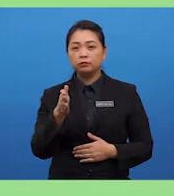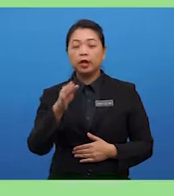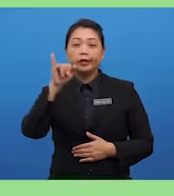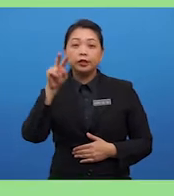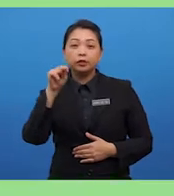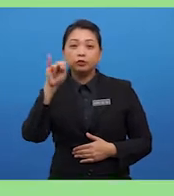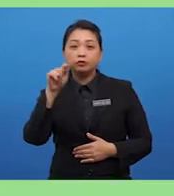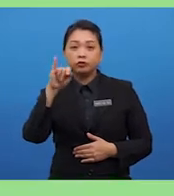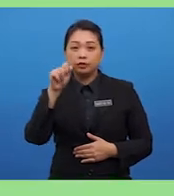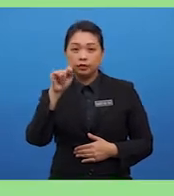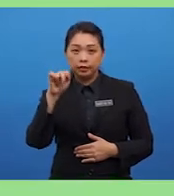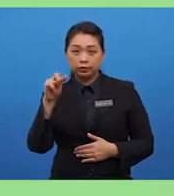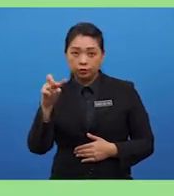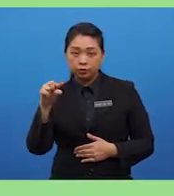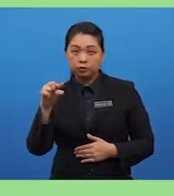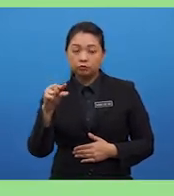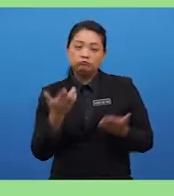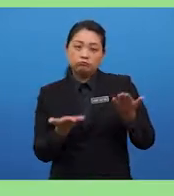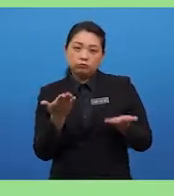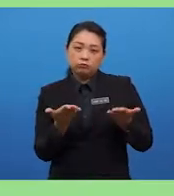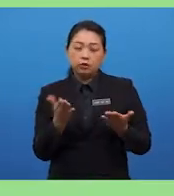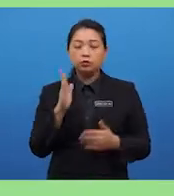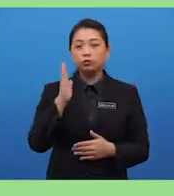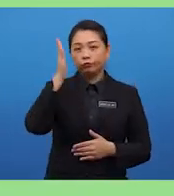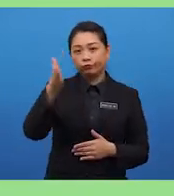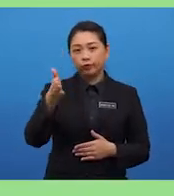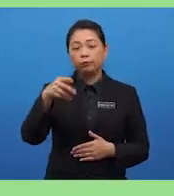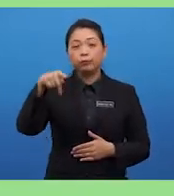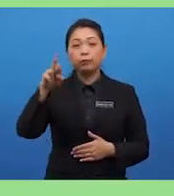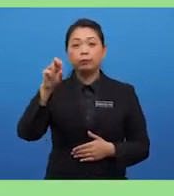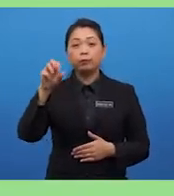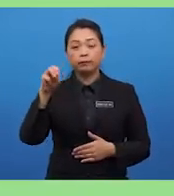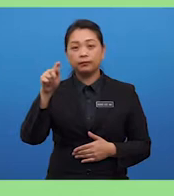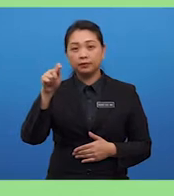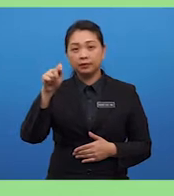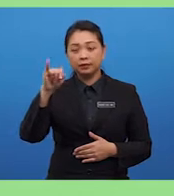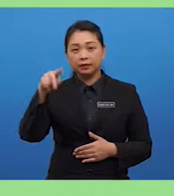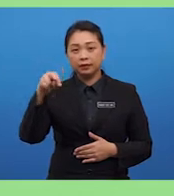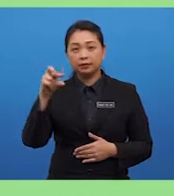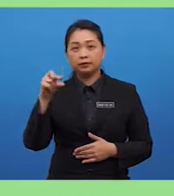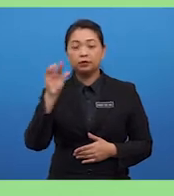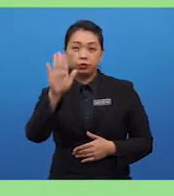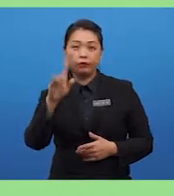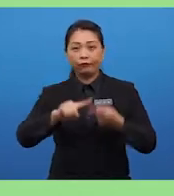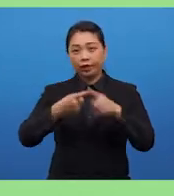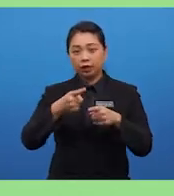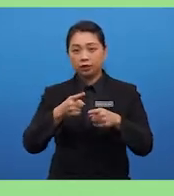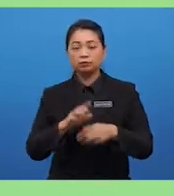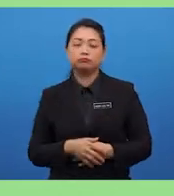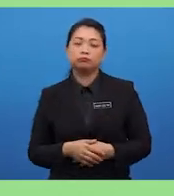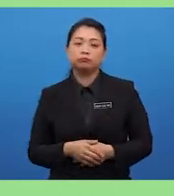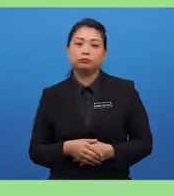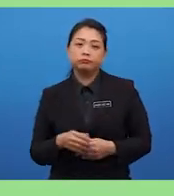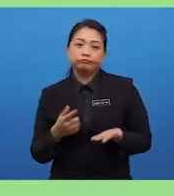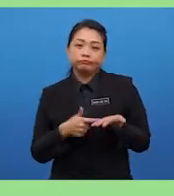initiating, perhaps you will be prompting your friends, you will be negotiating